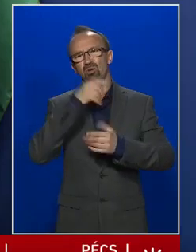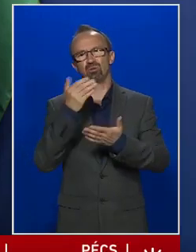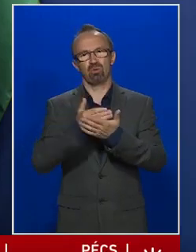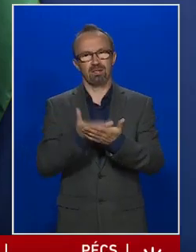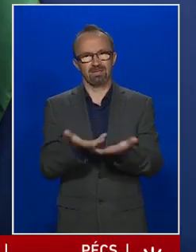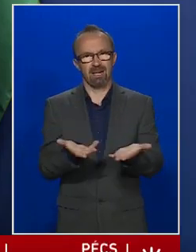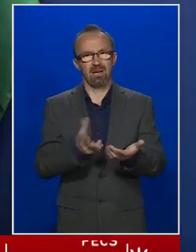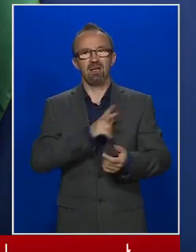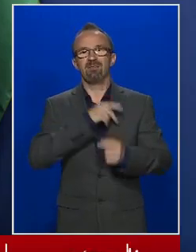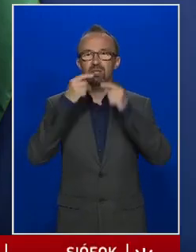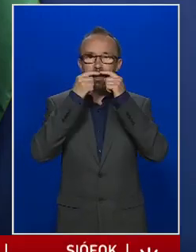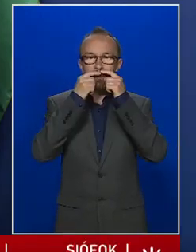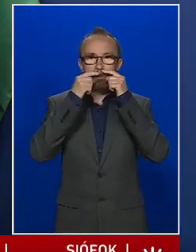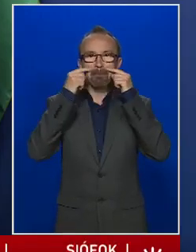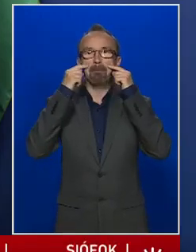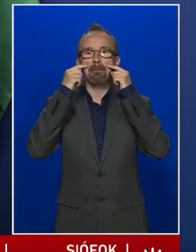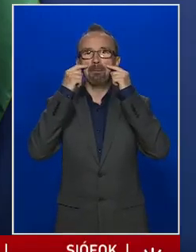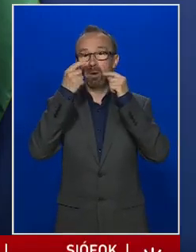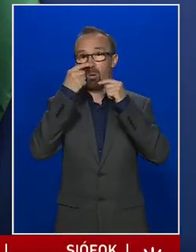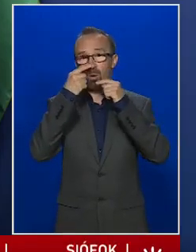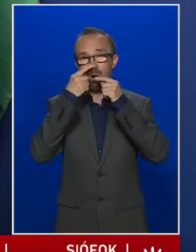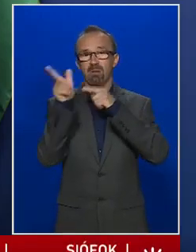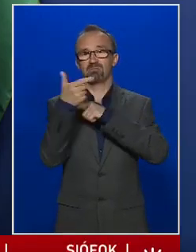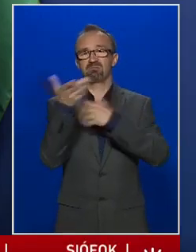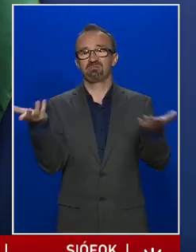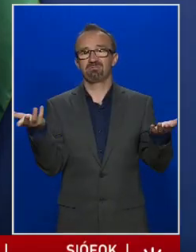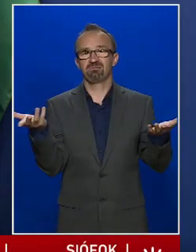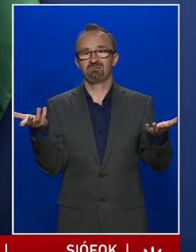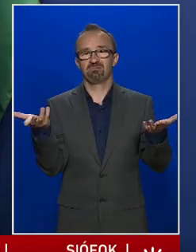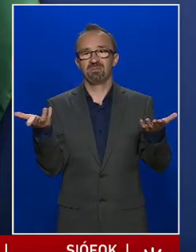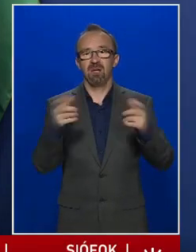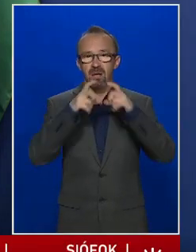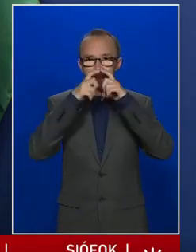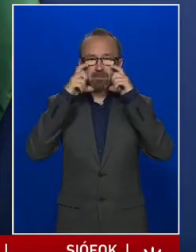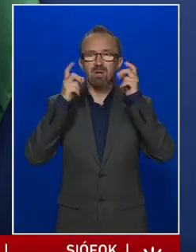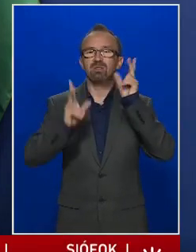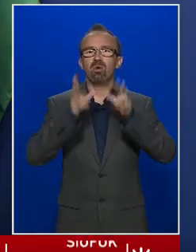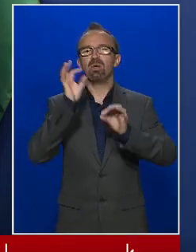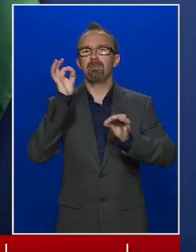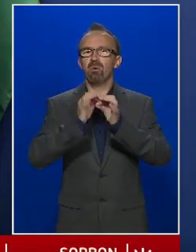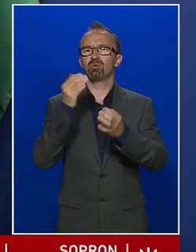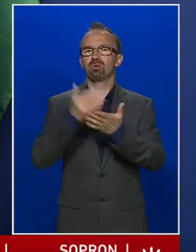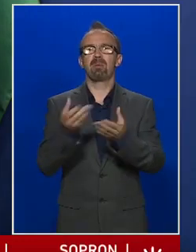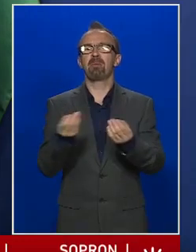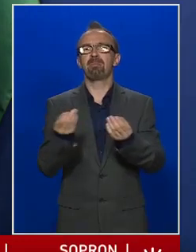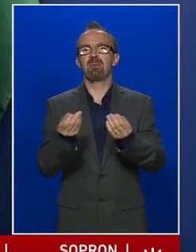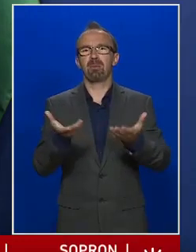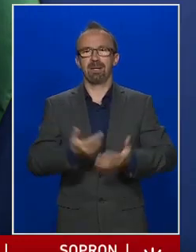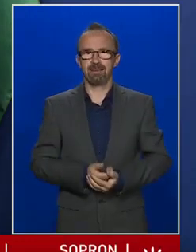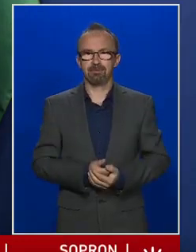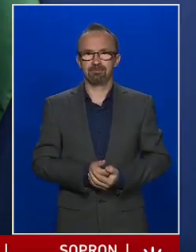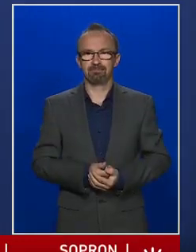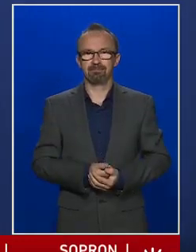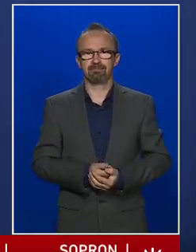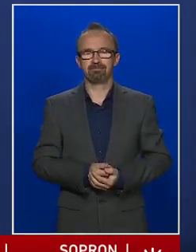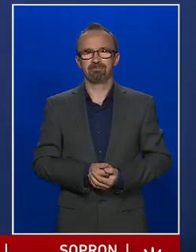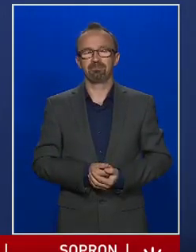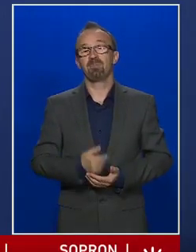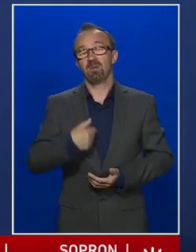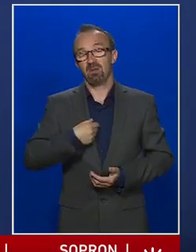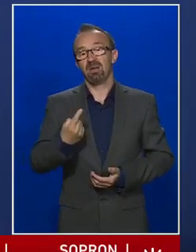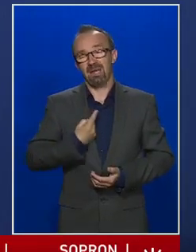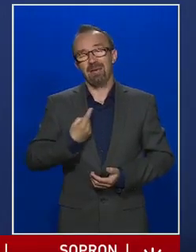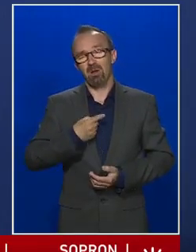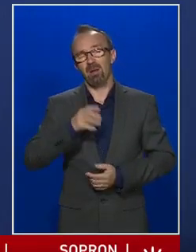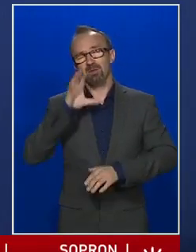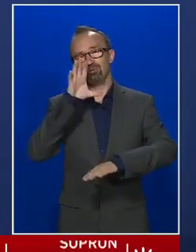Van, akinek csak a szája előtt van a maszk, de az orra fedetlen. Melyek a maszkviselés pontos szabályai? Én magam